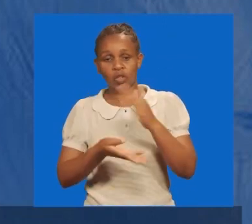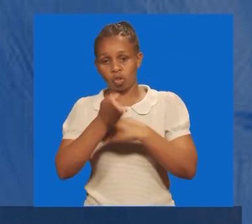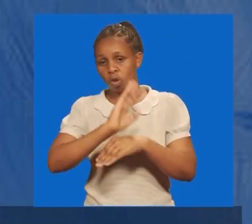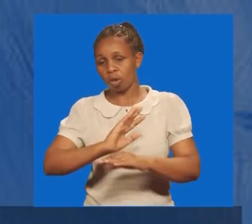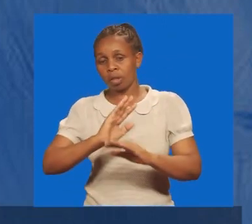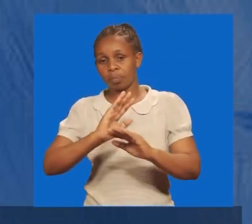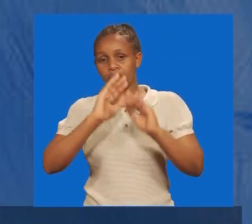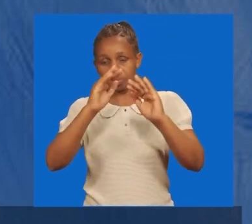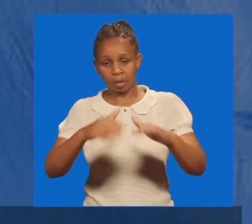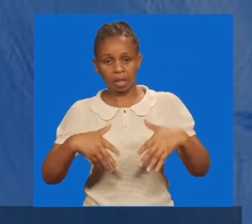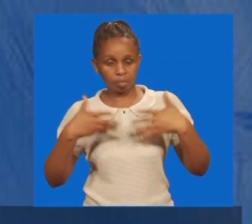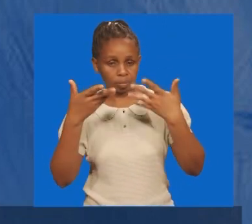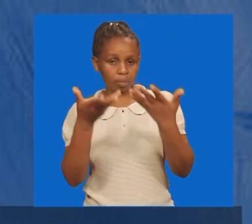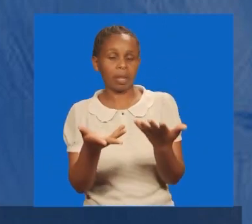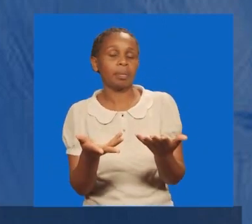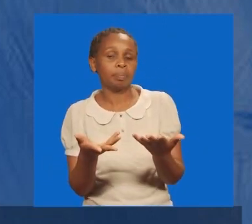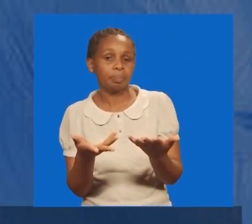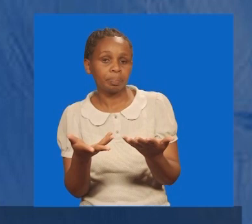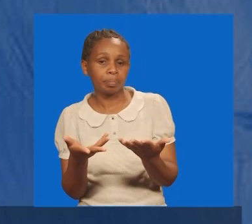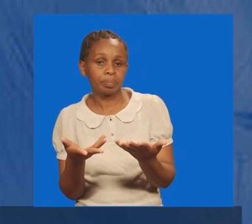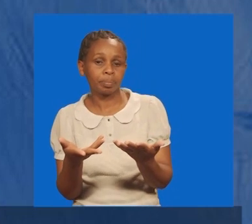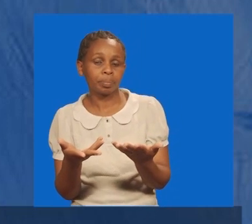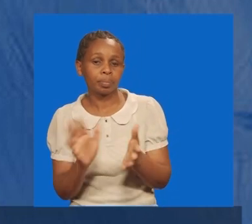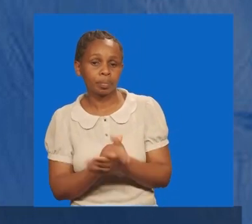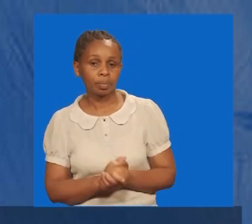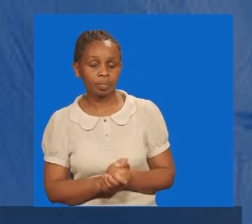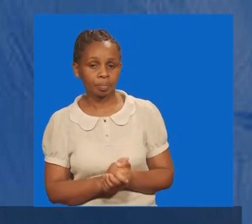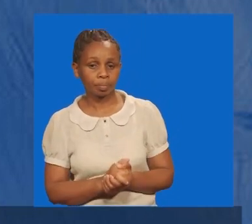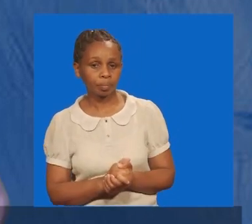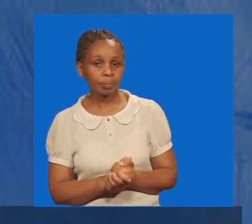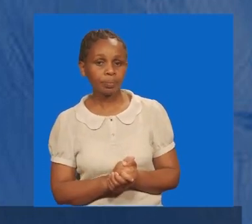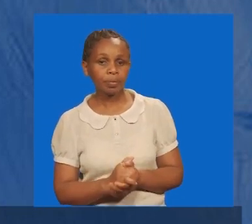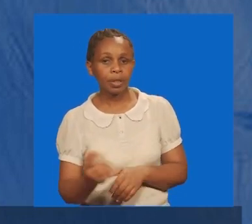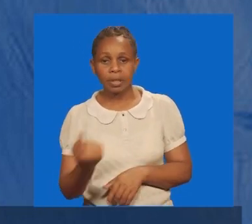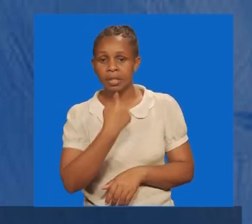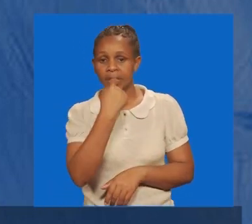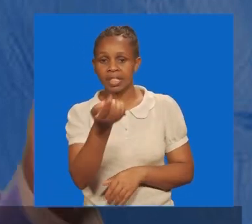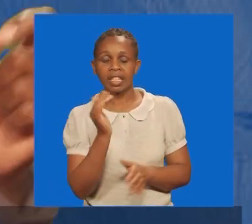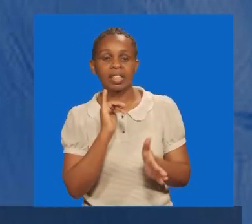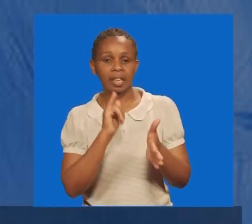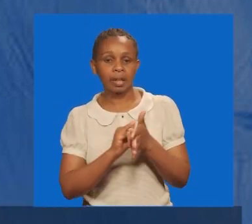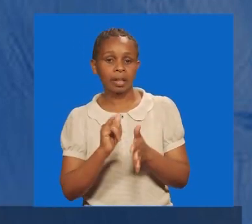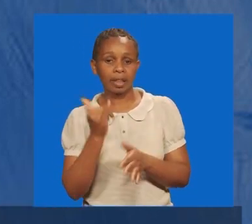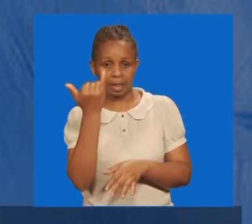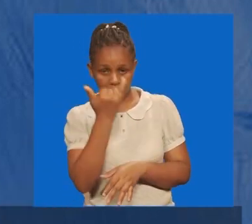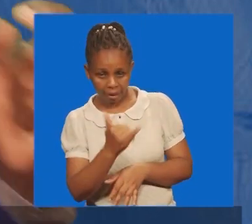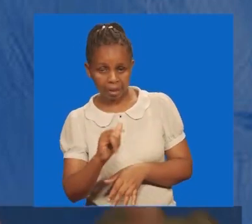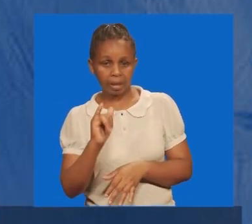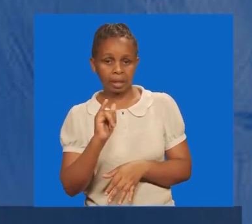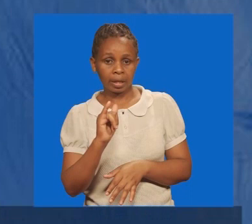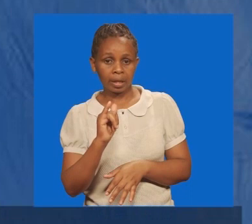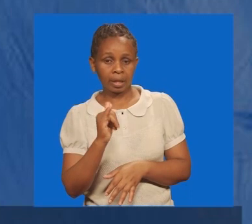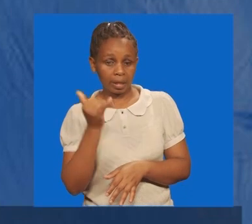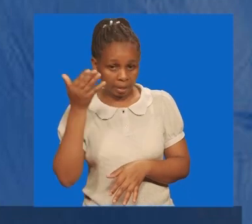atapata kumtendea. Tunasema ya kwamba, there will be in God without